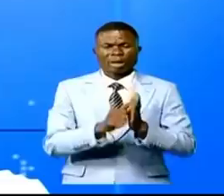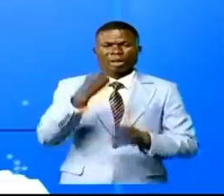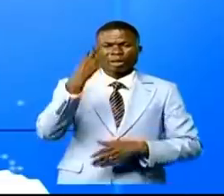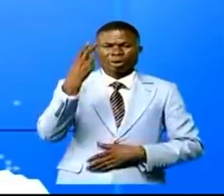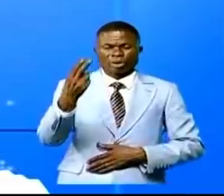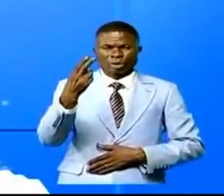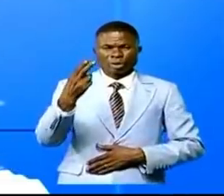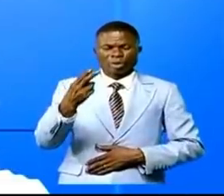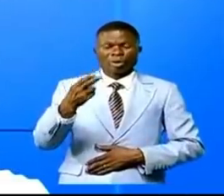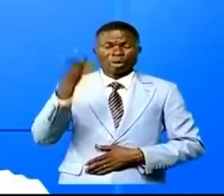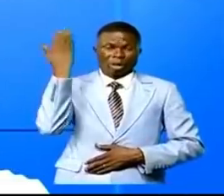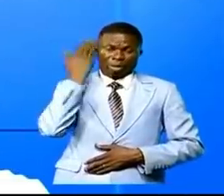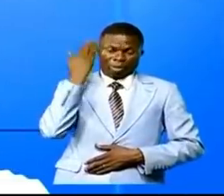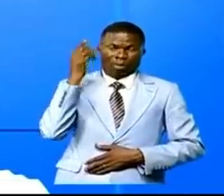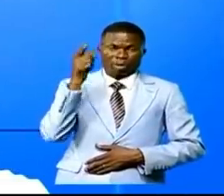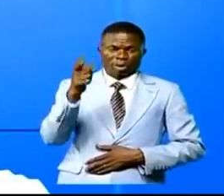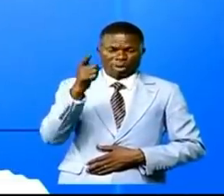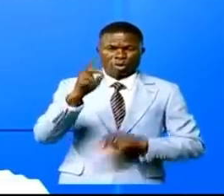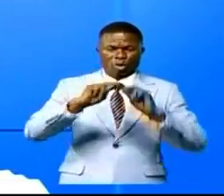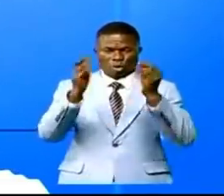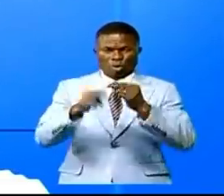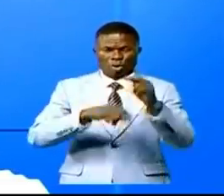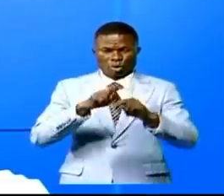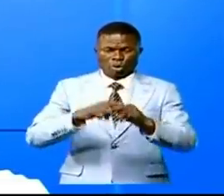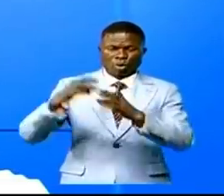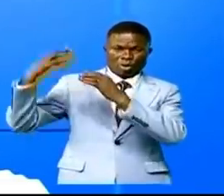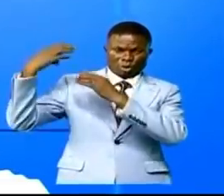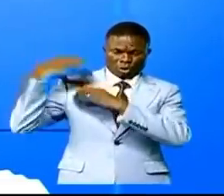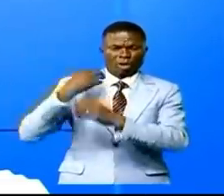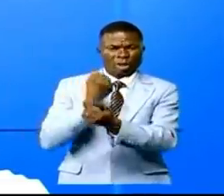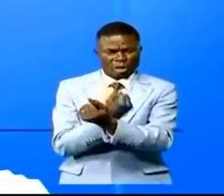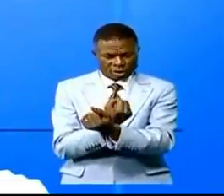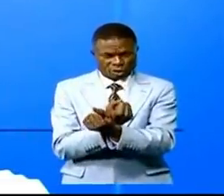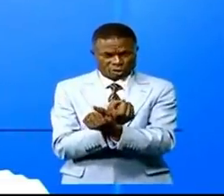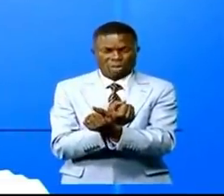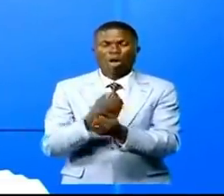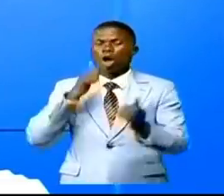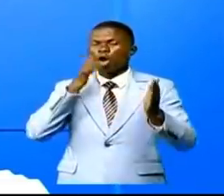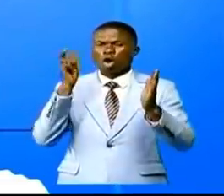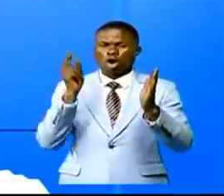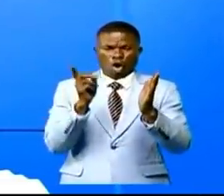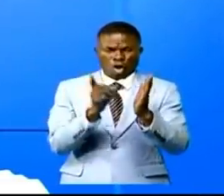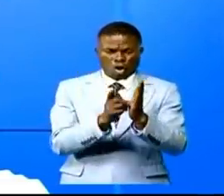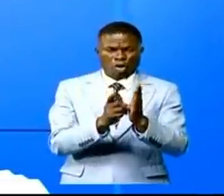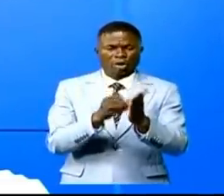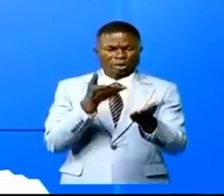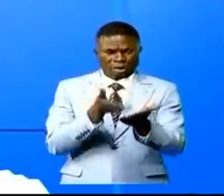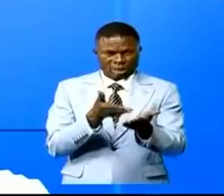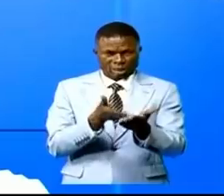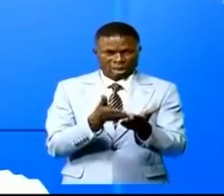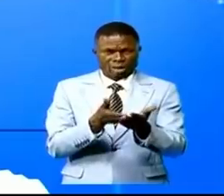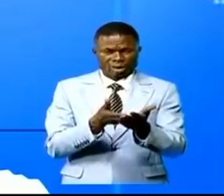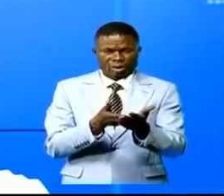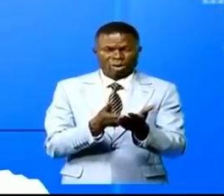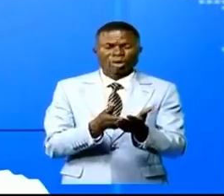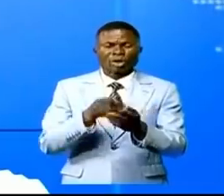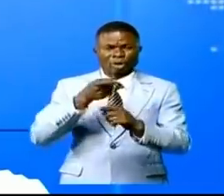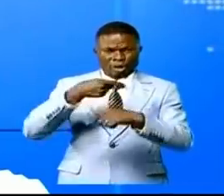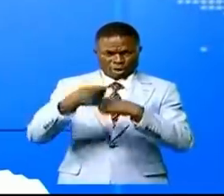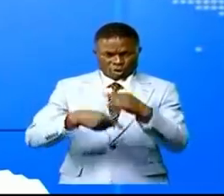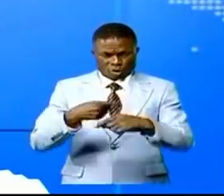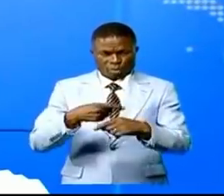le Chancelier des ordres nationaux est chargé de l'exécution de la présente ordonnance qui sort